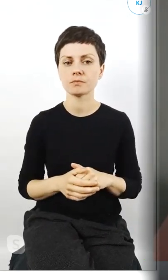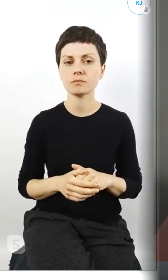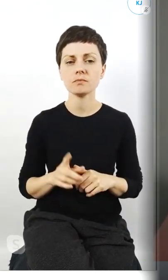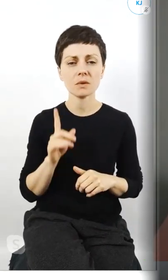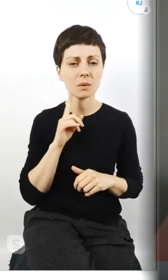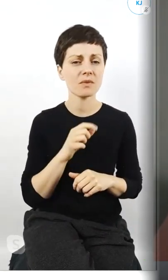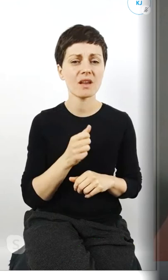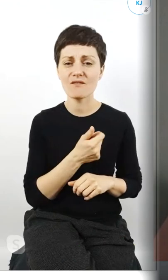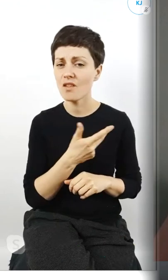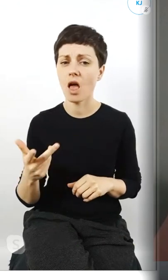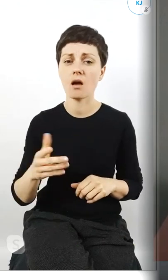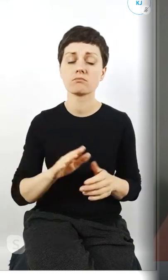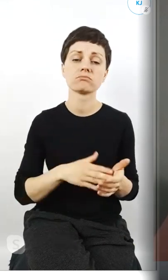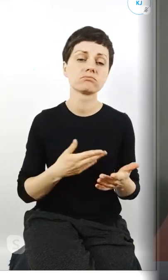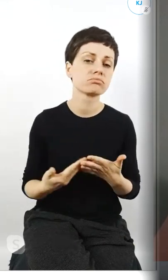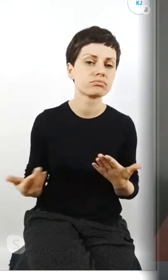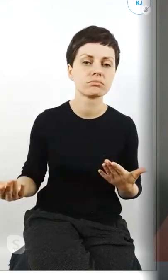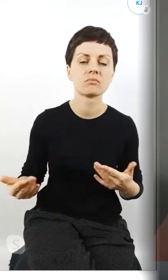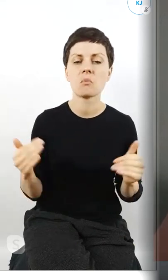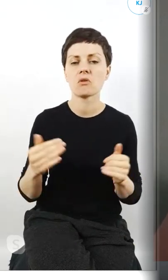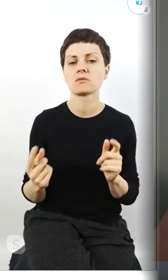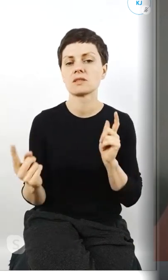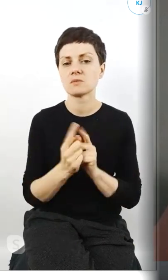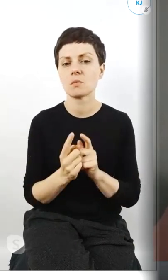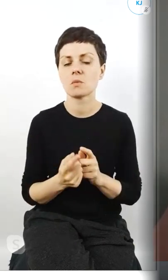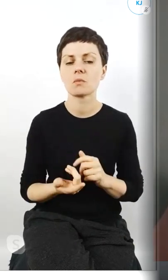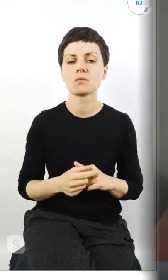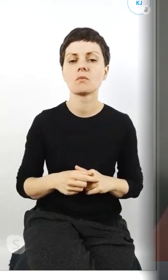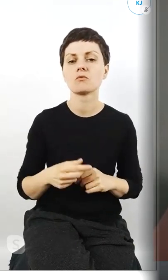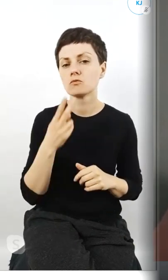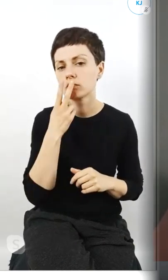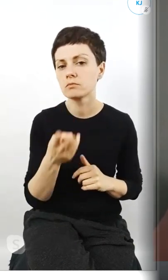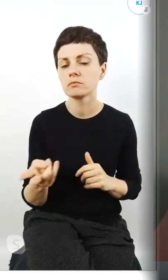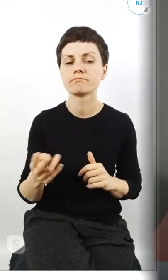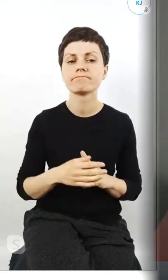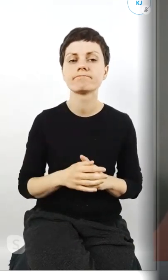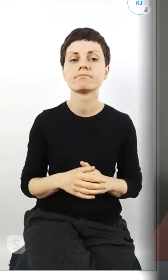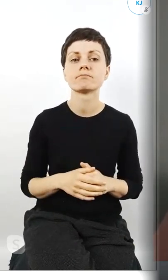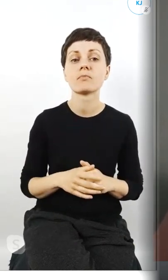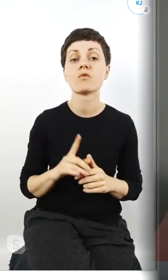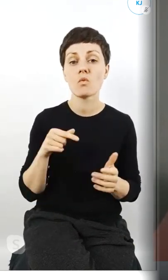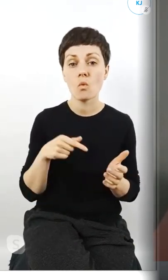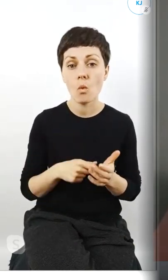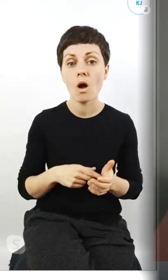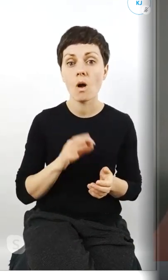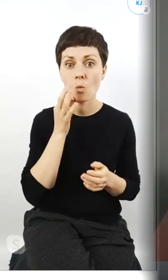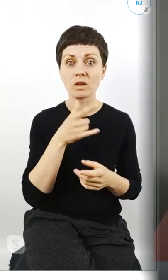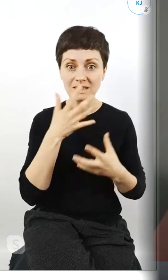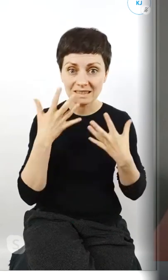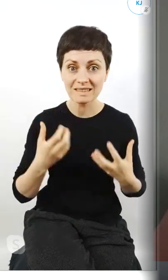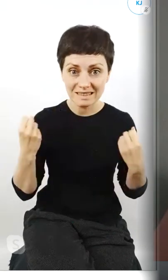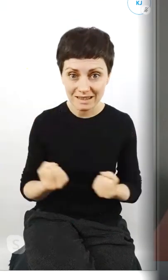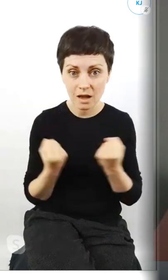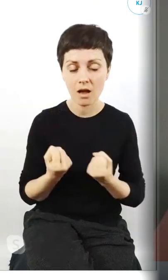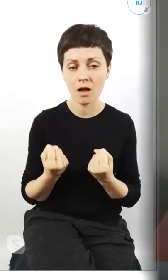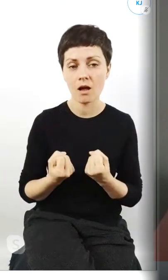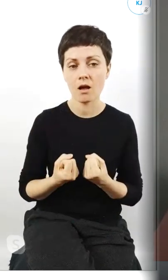przypadkami można się styknąć zobaczyć je że właśnie młodzi chcą działać ale